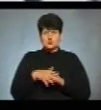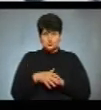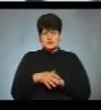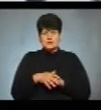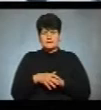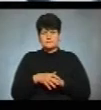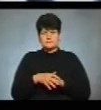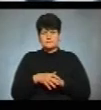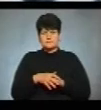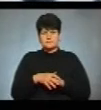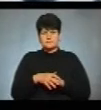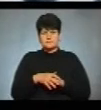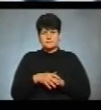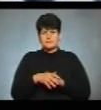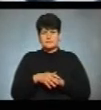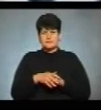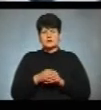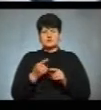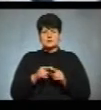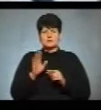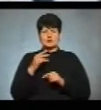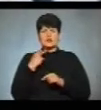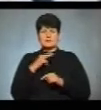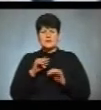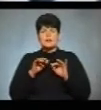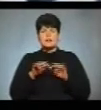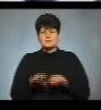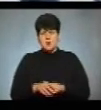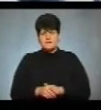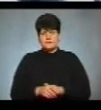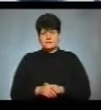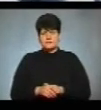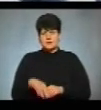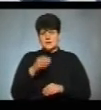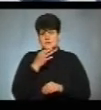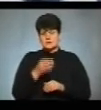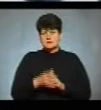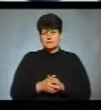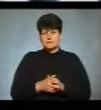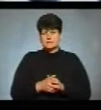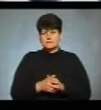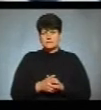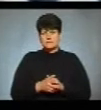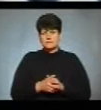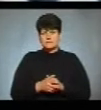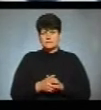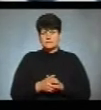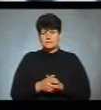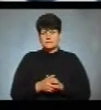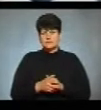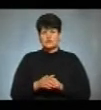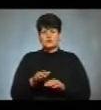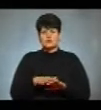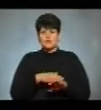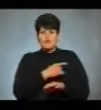це буде справа кримінальна. І сказав, що довго тримати в лікарні не буде.